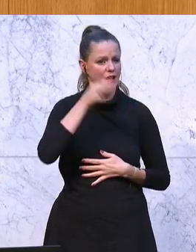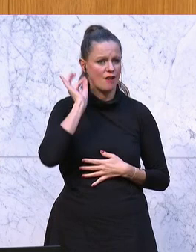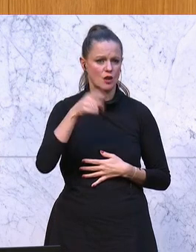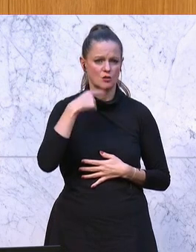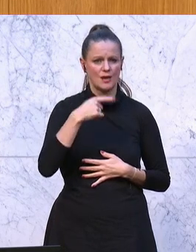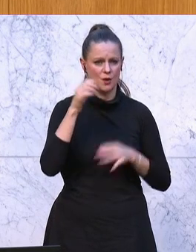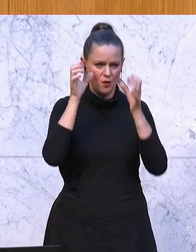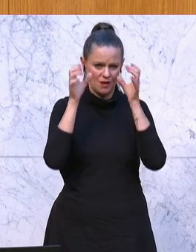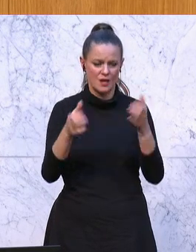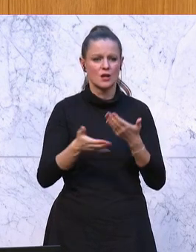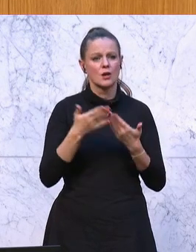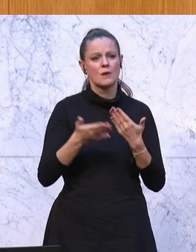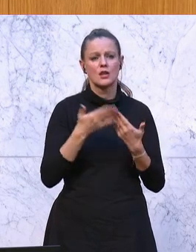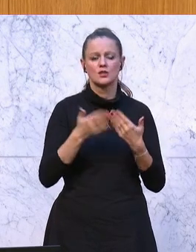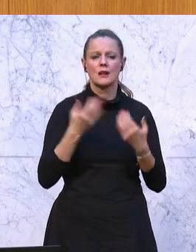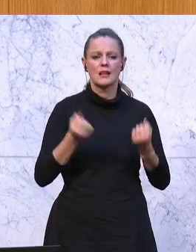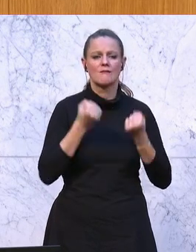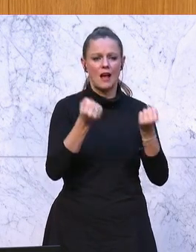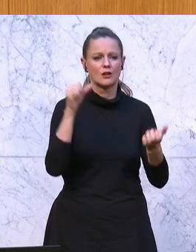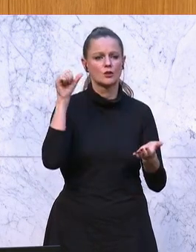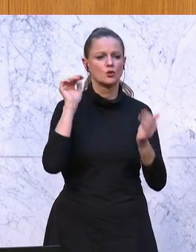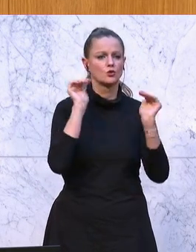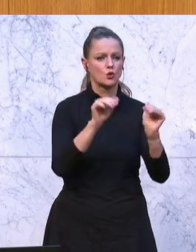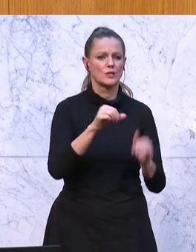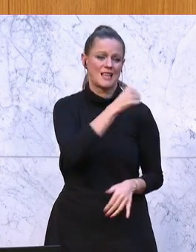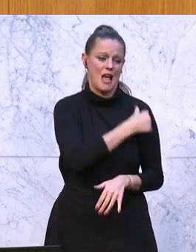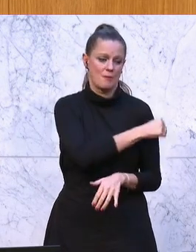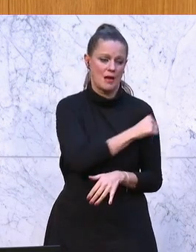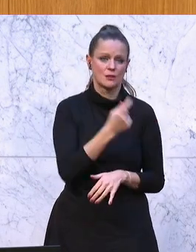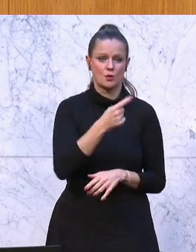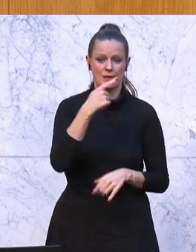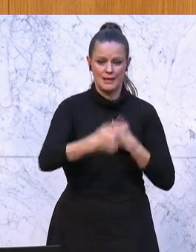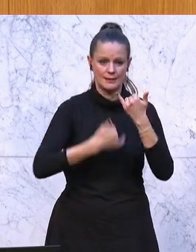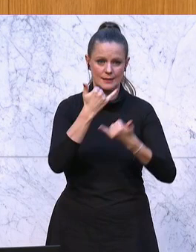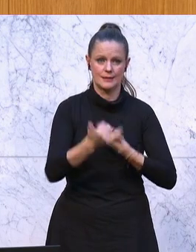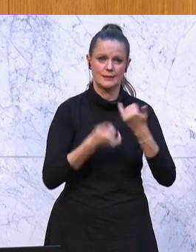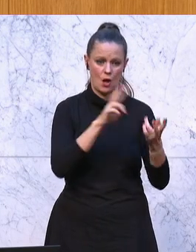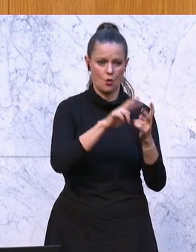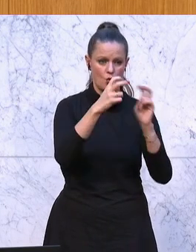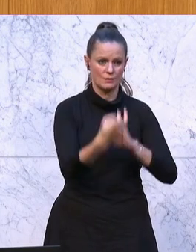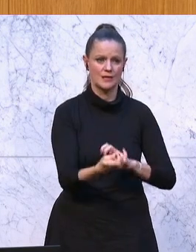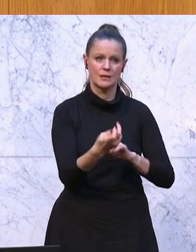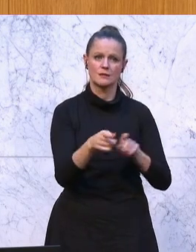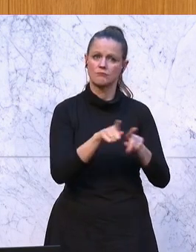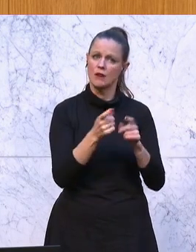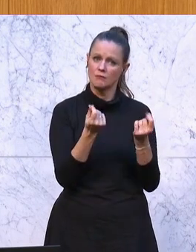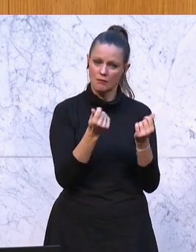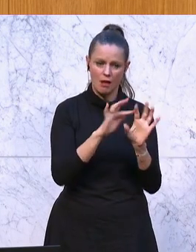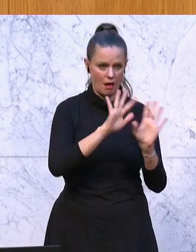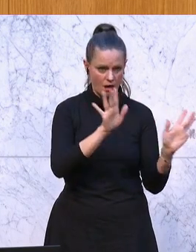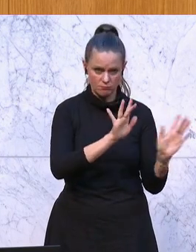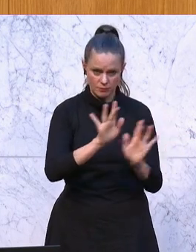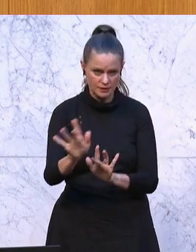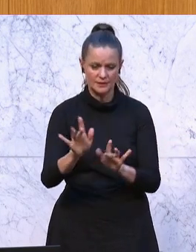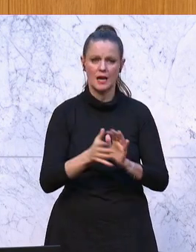Einmal die Gewaltschutzambulanzen, die jetzt im nächsten Jahr umgesetzt werden sollen, die jetzt auch ausfinanziert sind. Ich